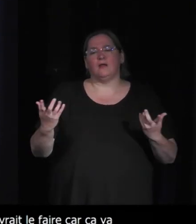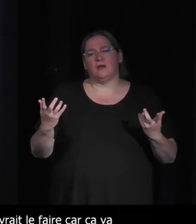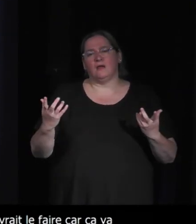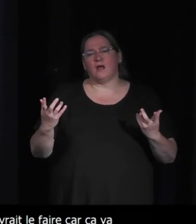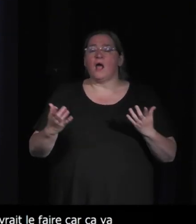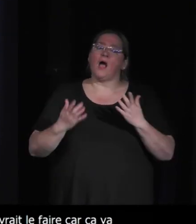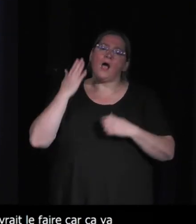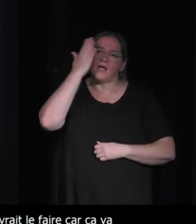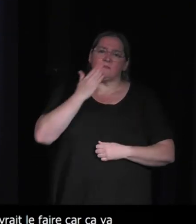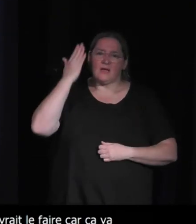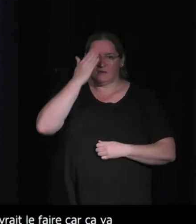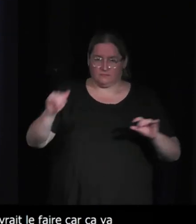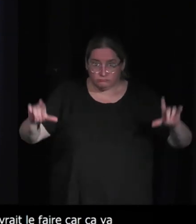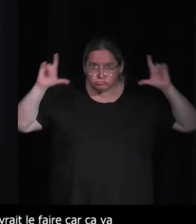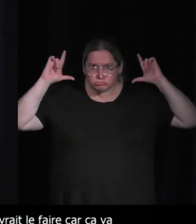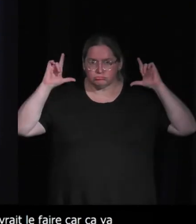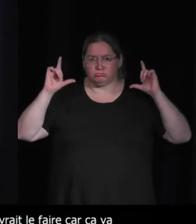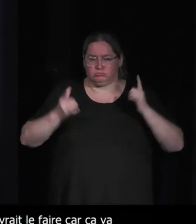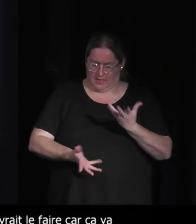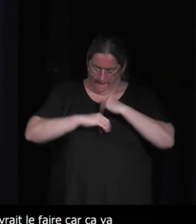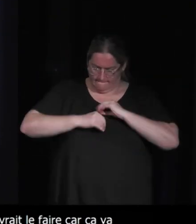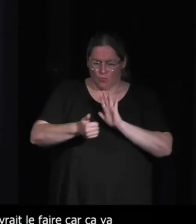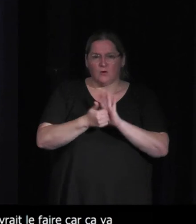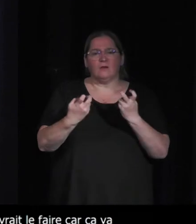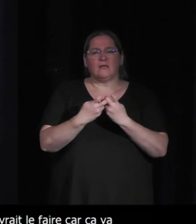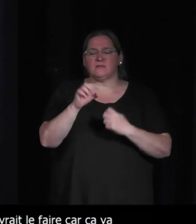cité Shelter je pense que c'est un des